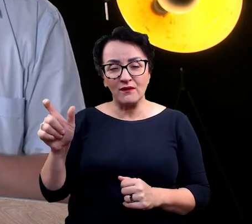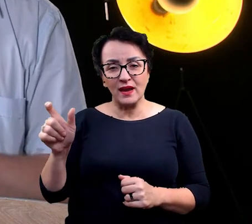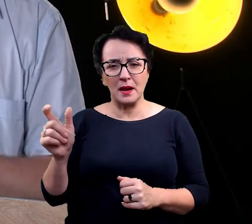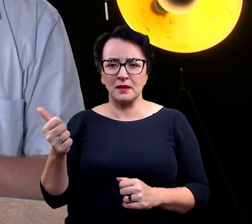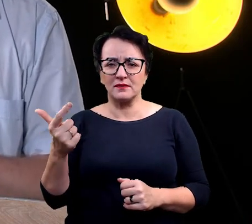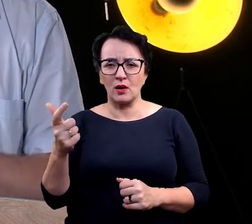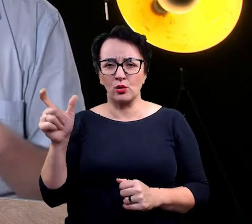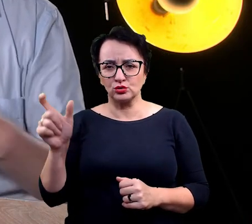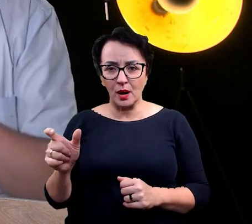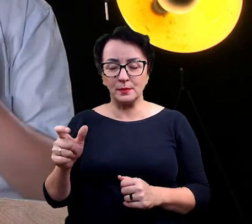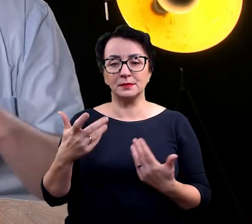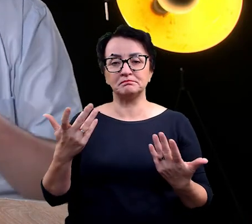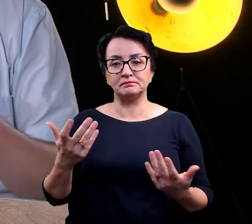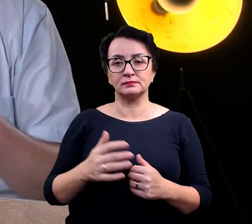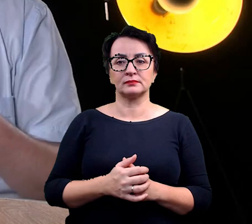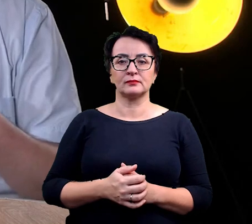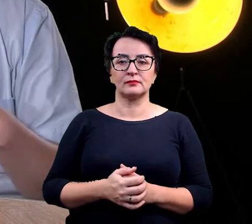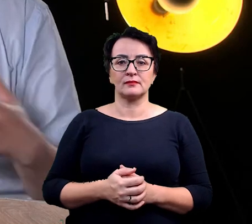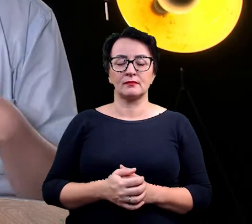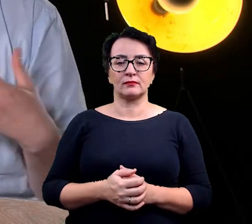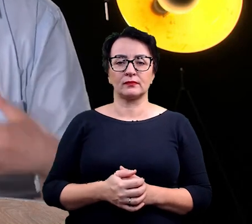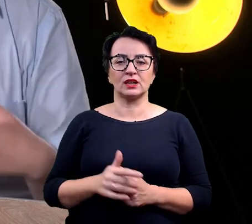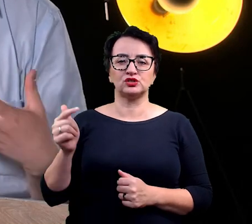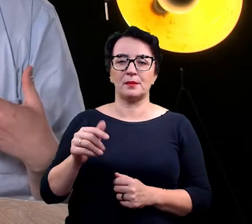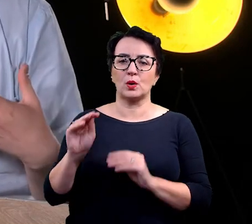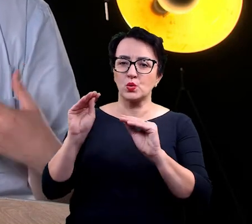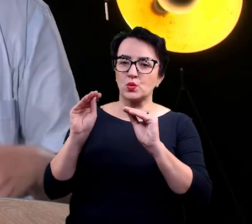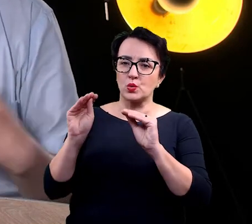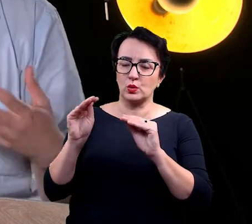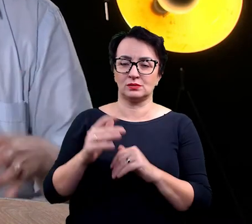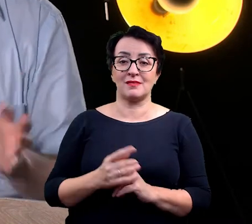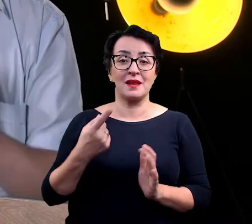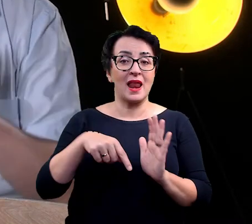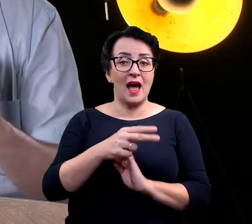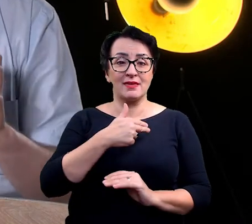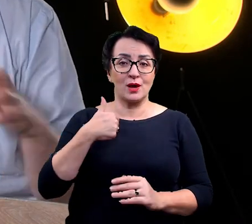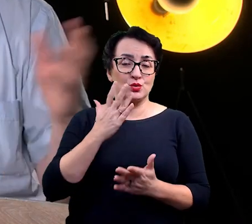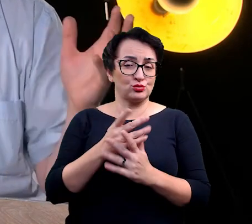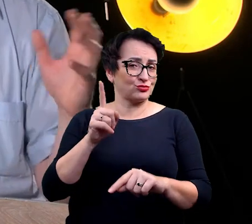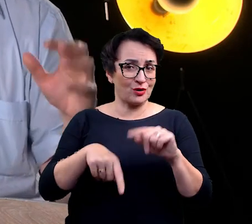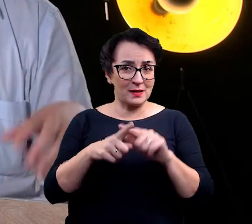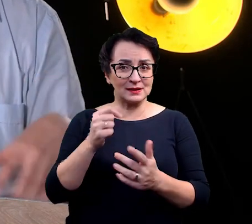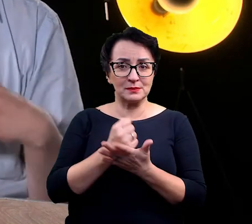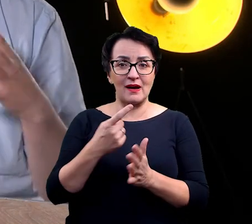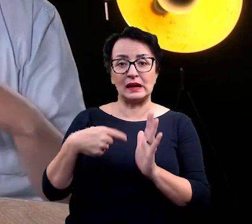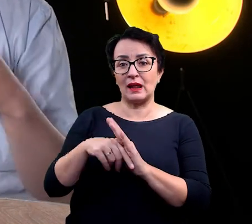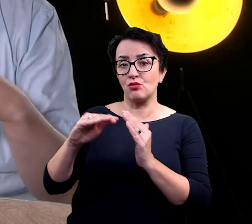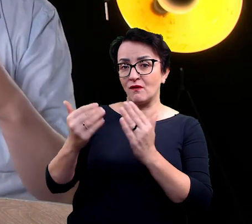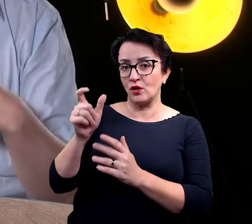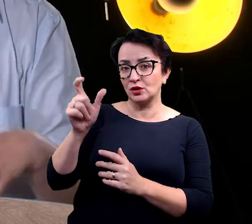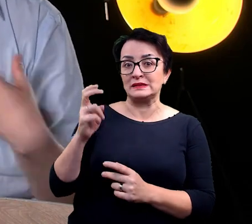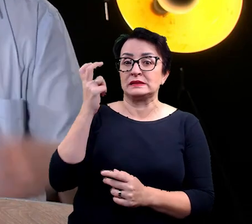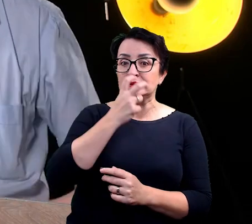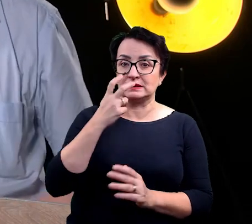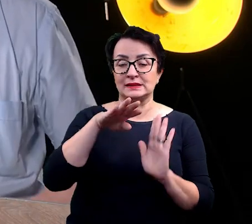na rok, no to wtedy trzeba ich w to wprowadzić. Dla nas jest to coś normalnego, natomiast dla nich to jest zawsze coś takiego ciekawego, że teraz tutaj